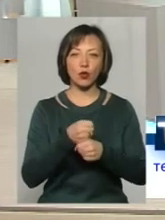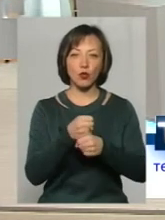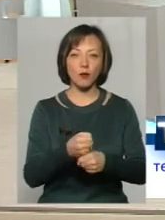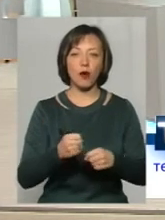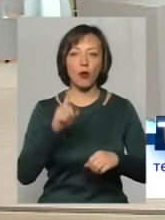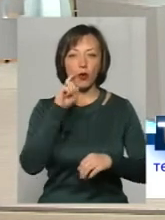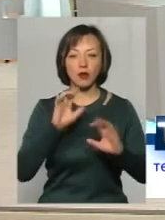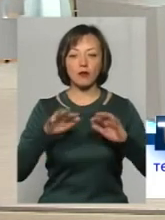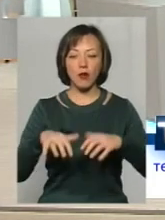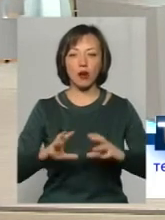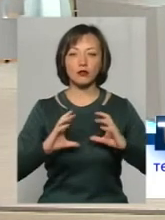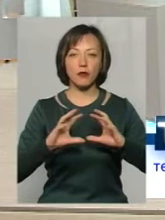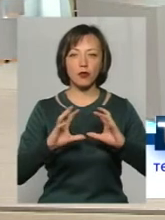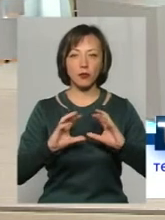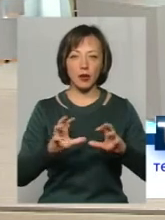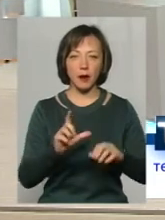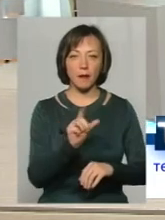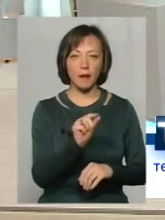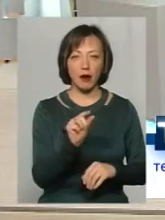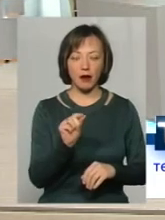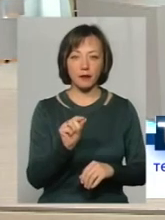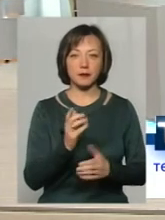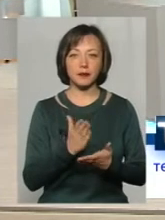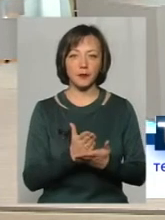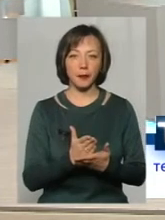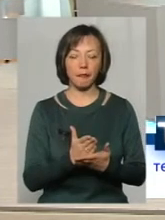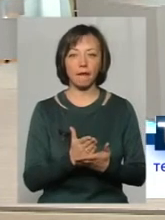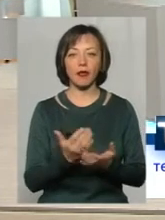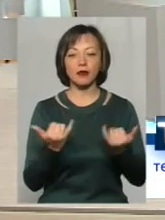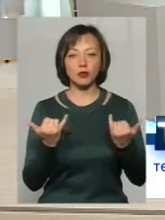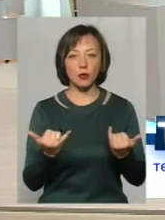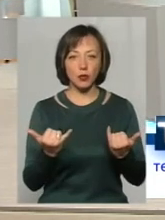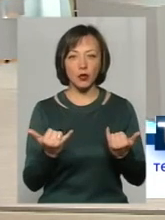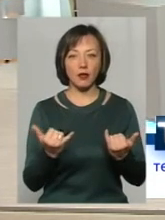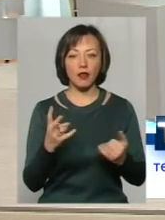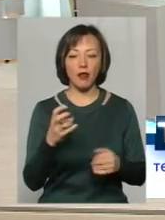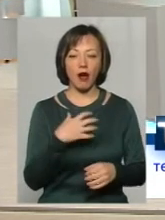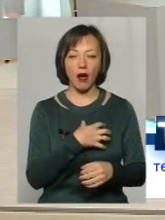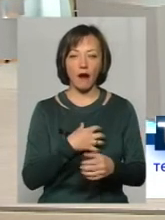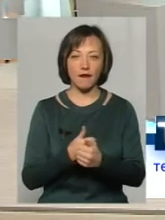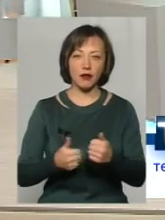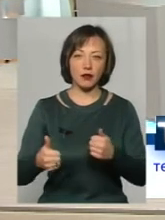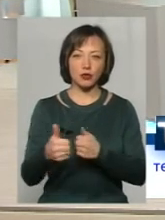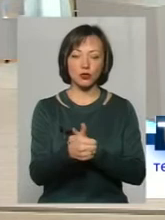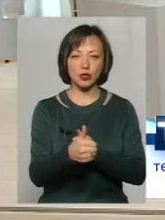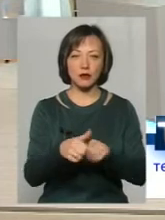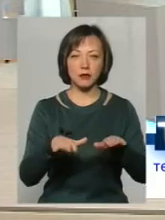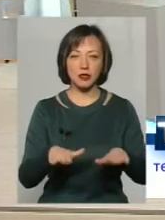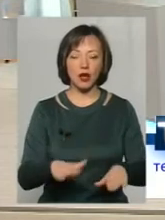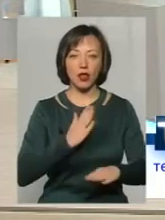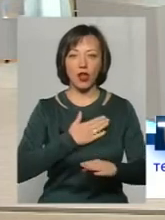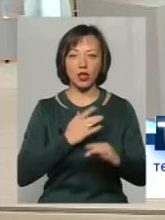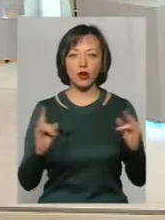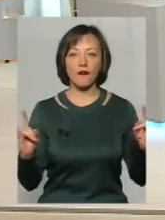волейболі, це Попові Денін Пара. Сьогодні на ведучих ролях наша футзальна команда, яка